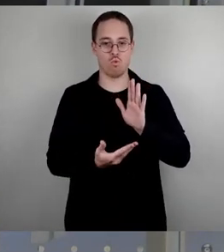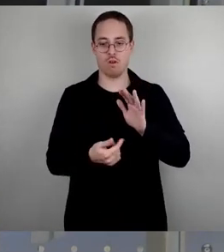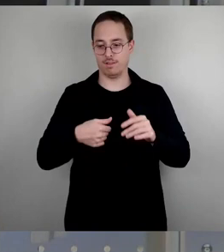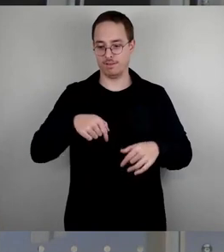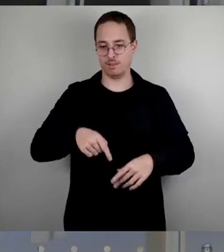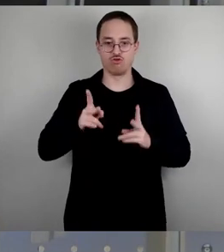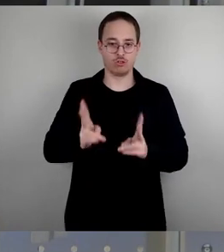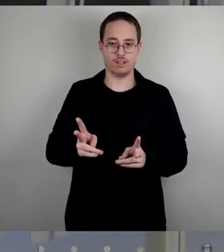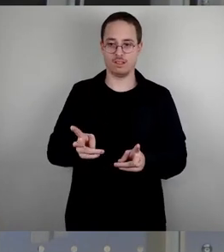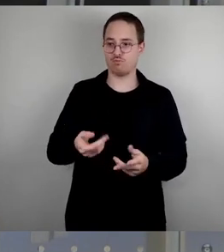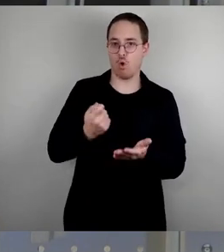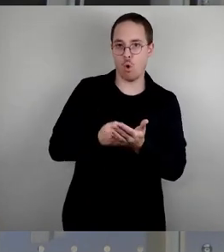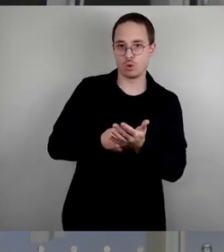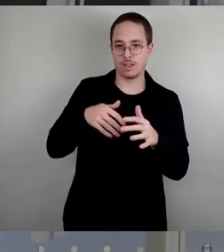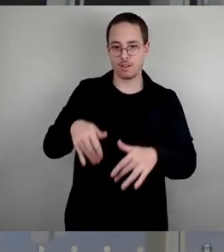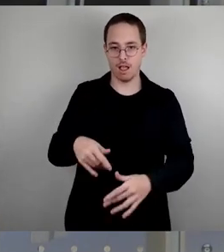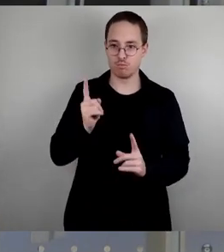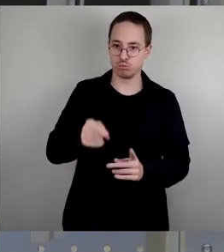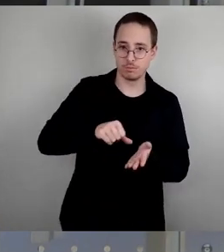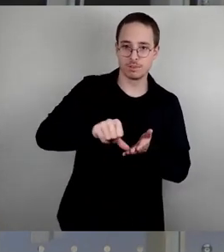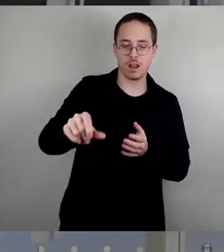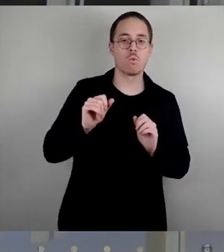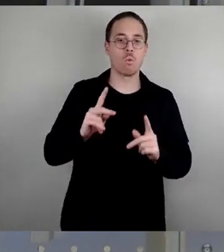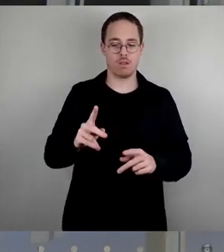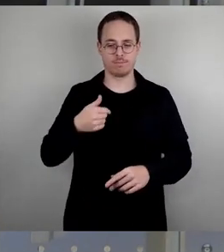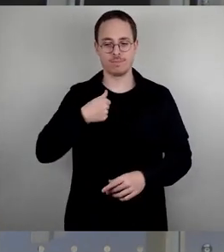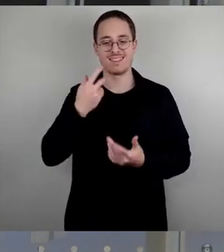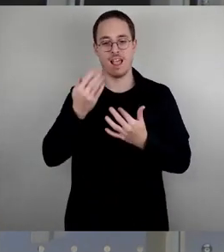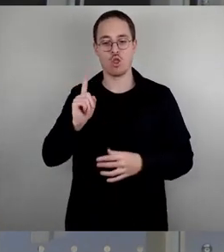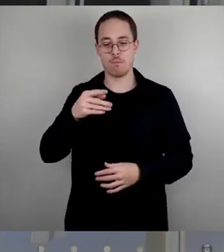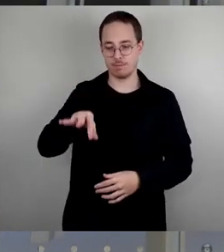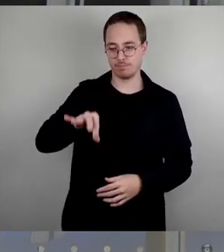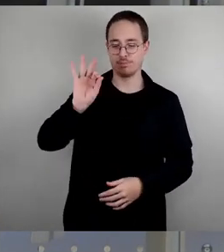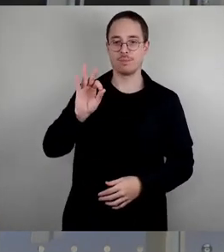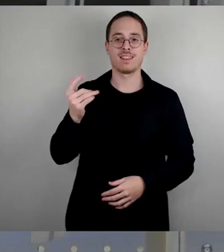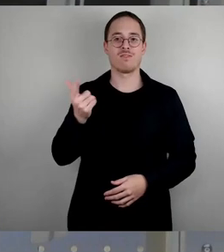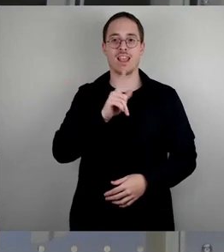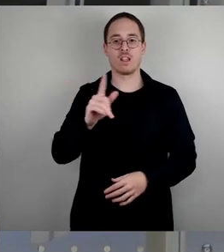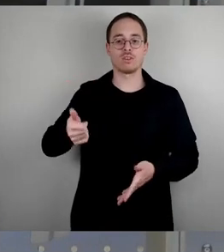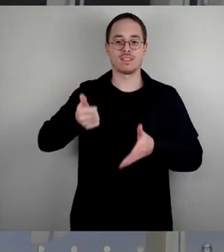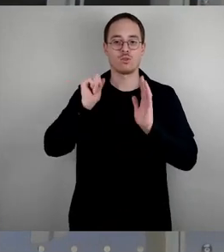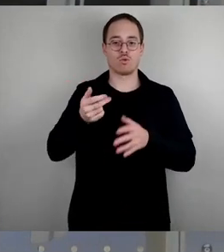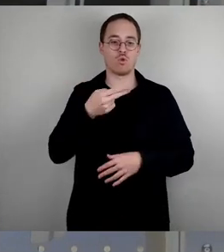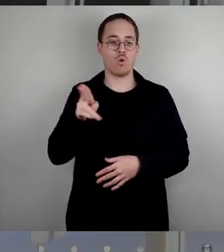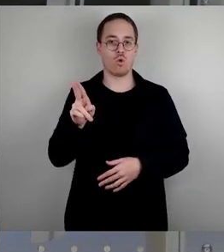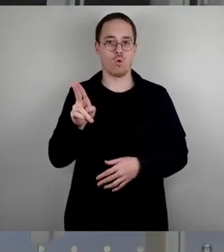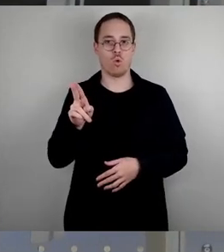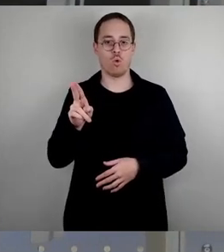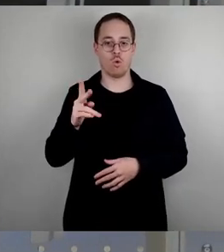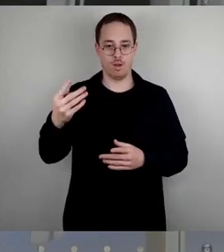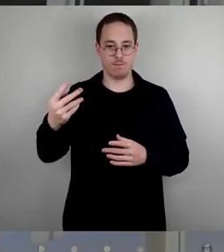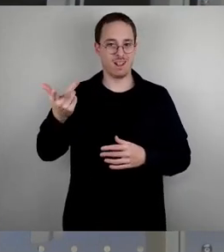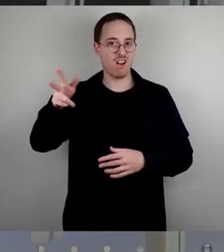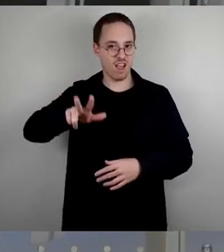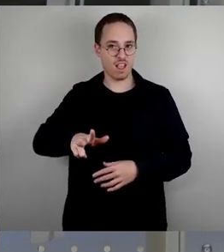Ich habe die Zahl noch mal rausgesucht. 2600 Euro bekommen wir pro Quartal pro